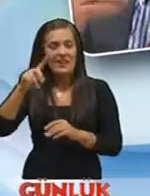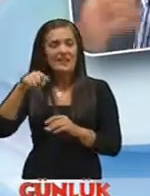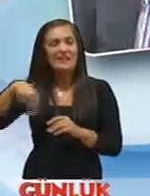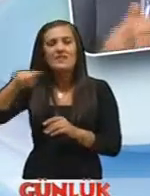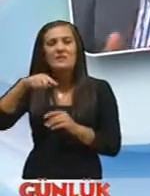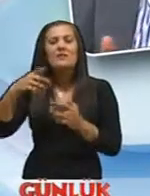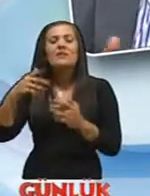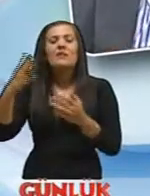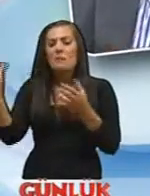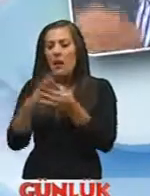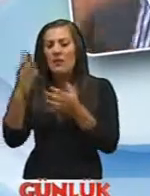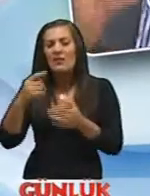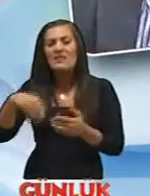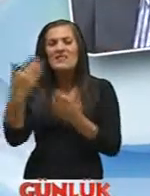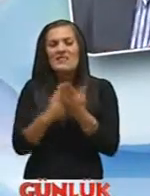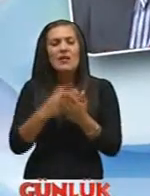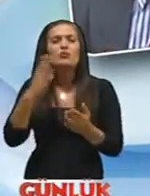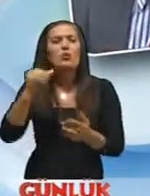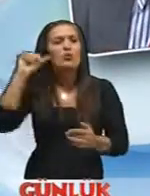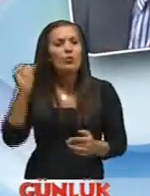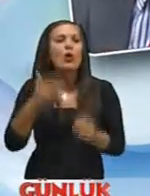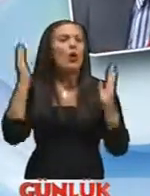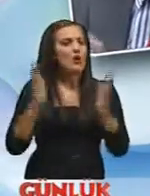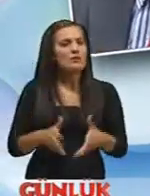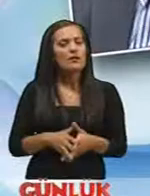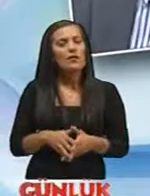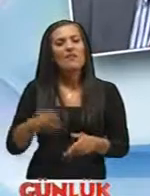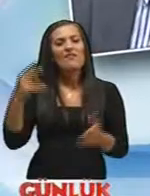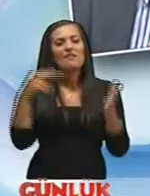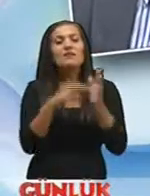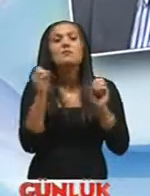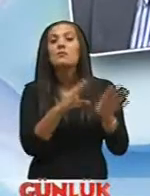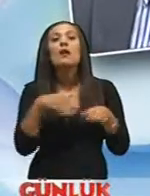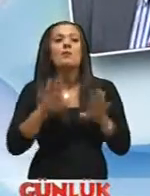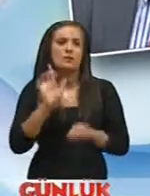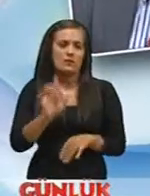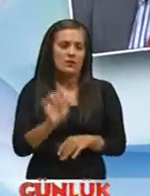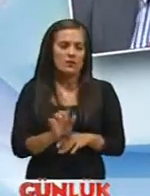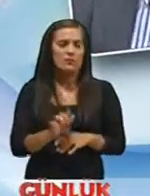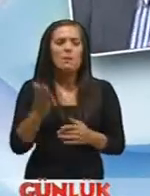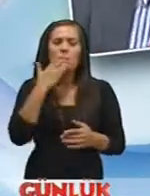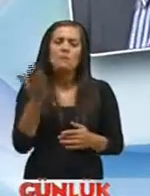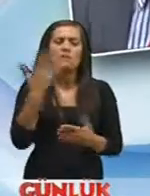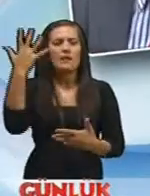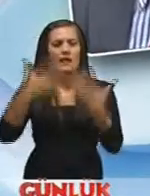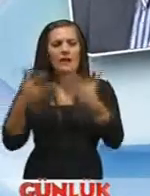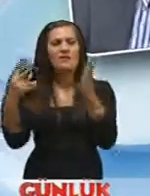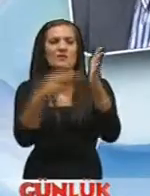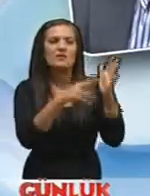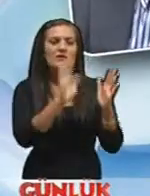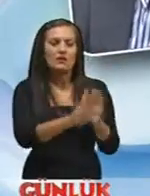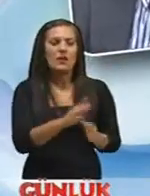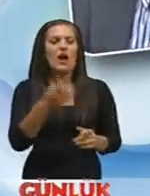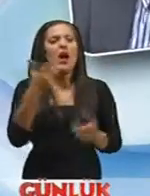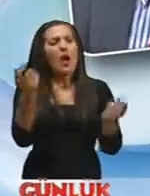standart dahi olsa, kaliteli üretilmiş dahi olsa fişli takılı bırakmamamız lazım mesela televizyonumuz fişli takılı,